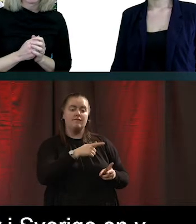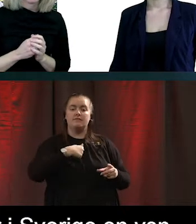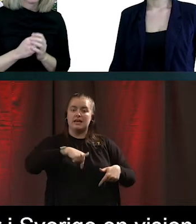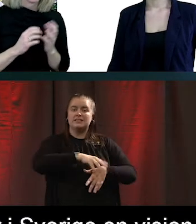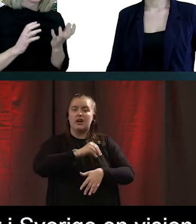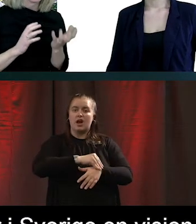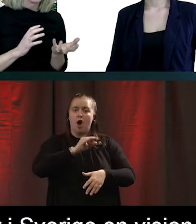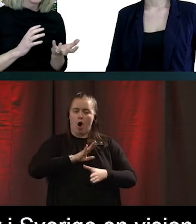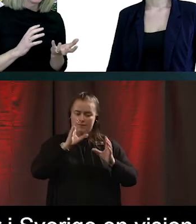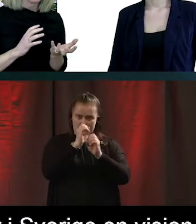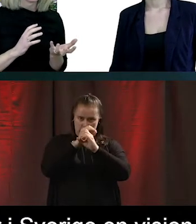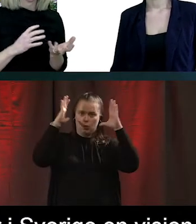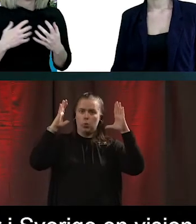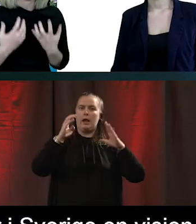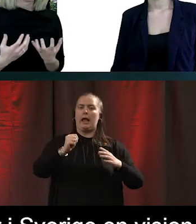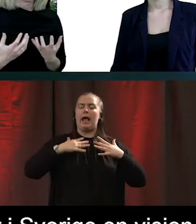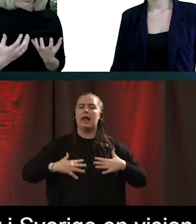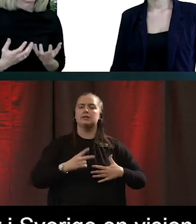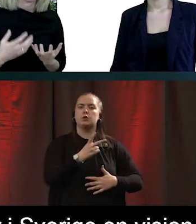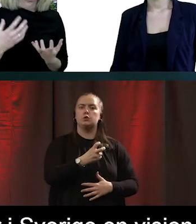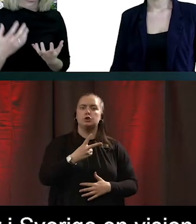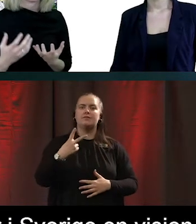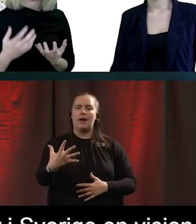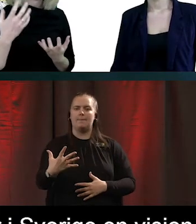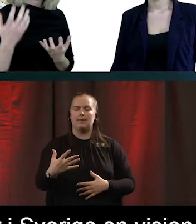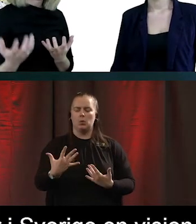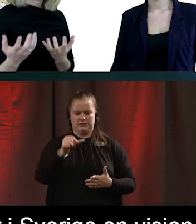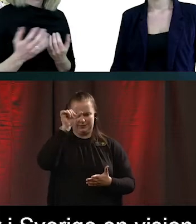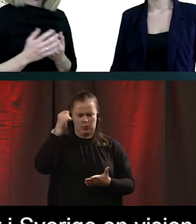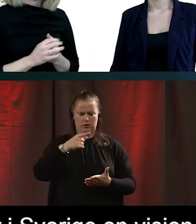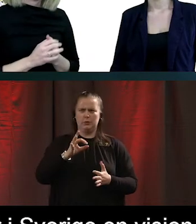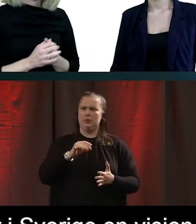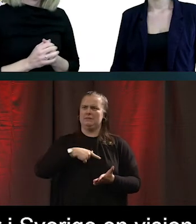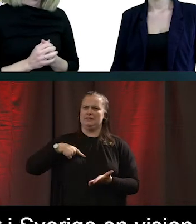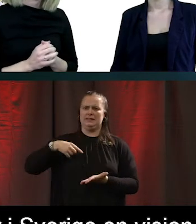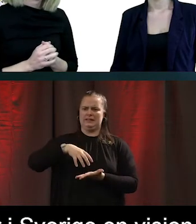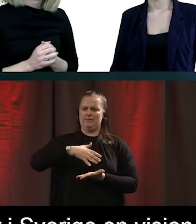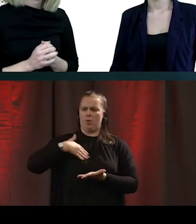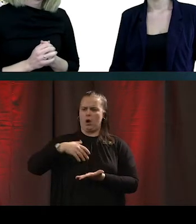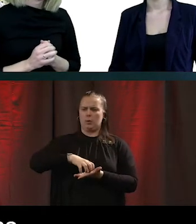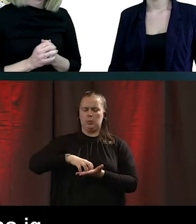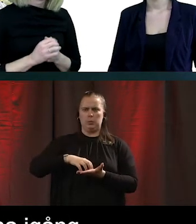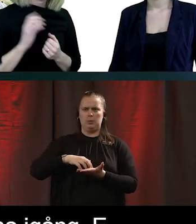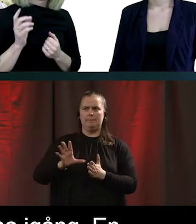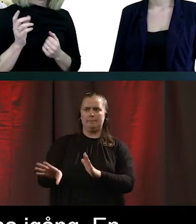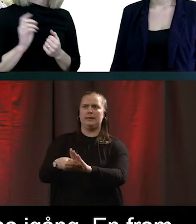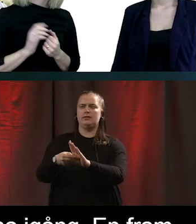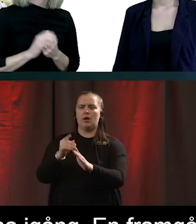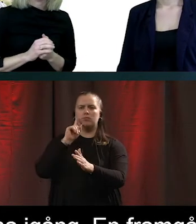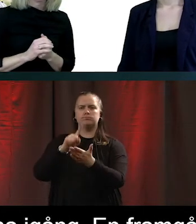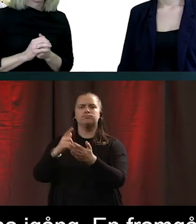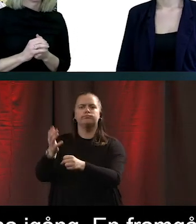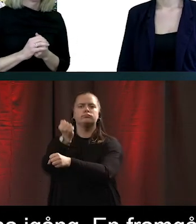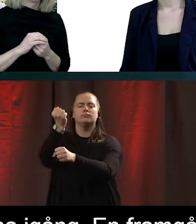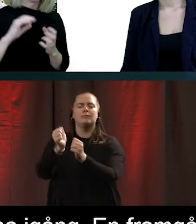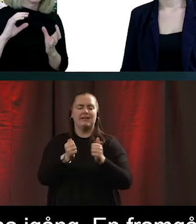Det kan vara svårt för en kommun att veta hur ska vi bidra till det för att faktiskt komma dit. Men vi tänker att en framgång som vi har här i Brås.